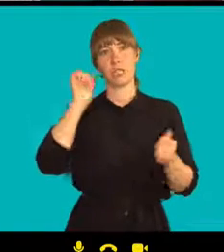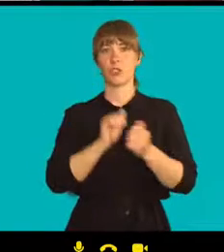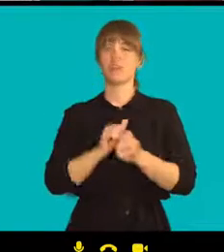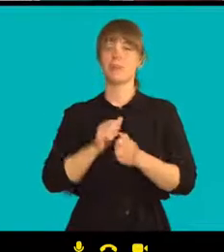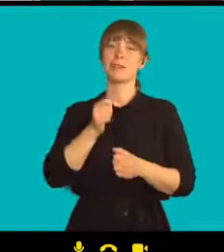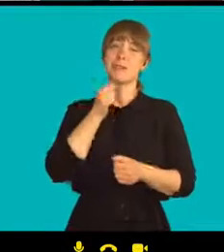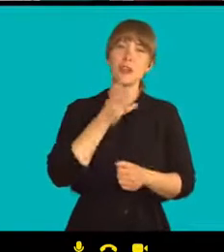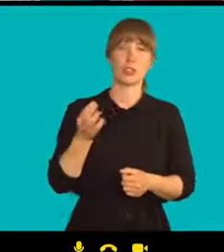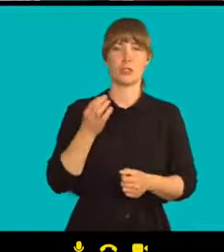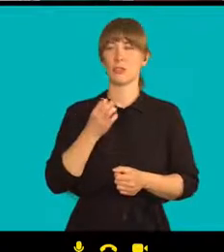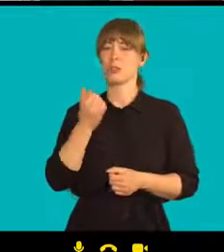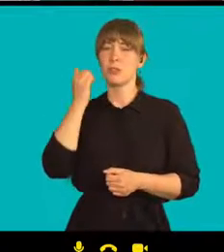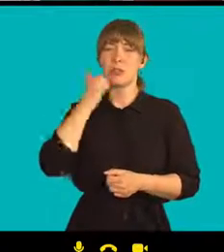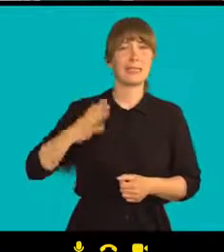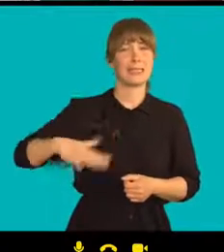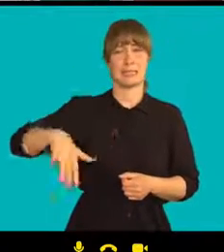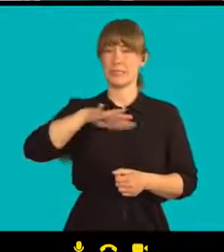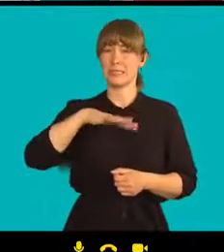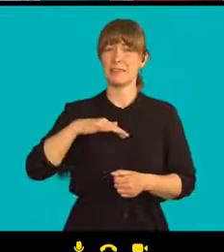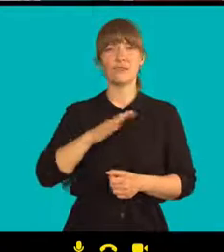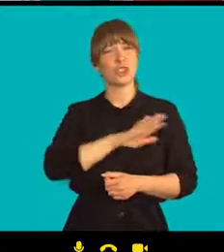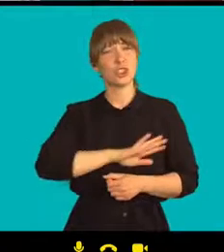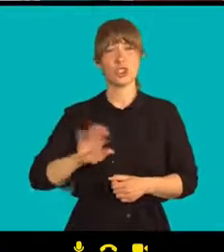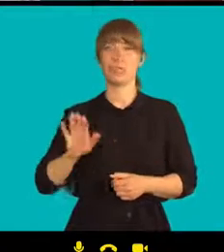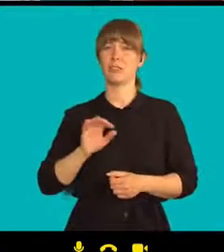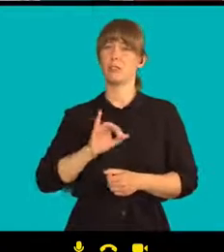jistý, že v naší zemi na tom pracuje